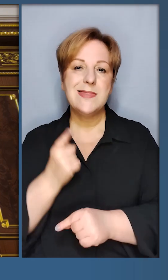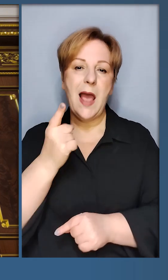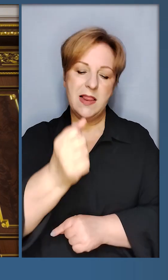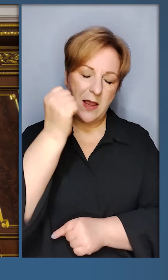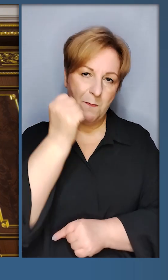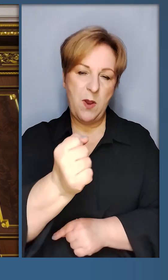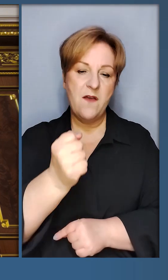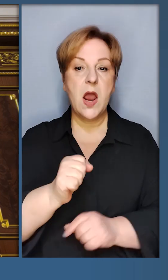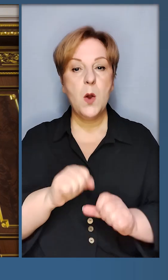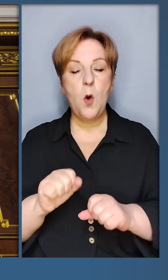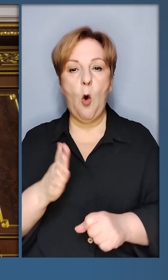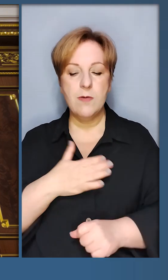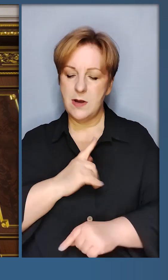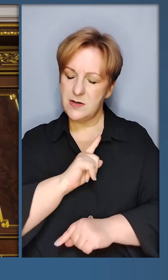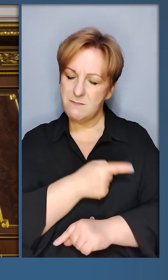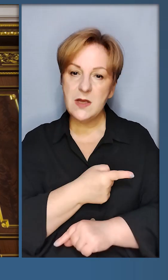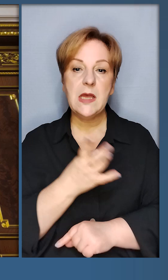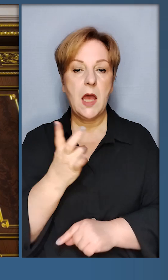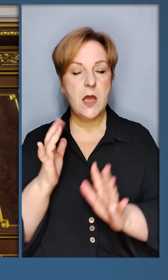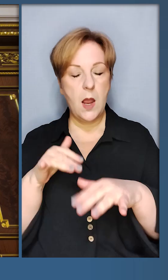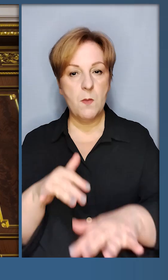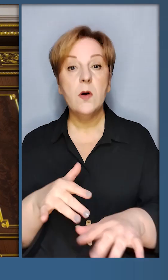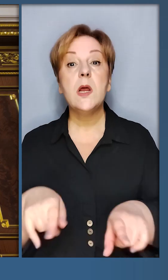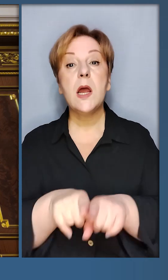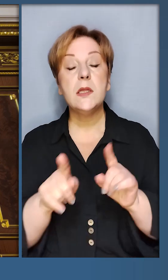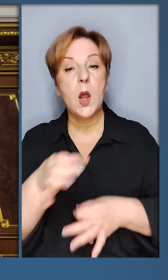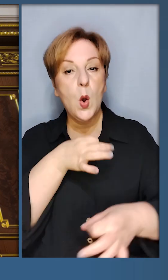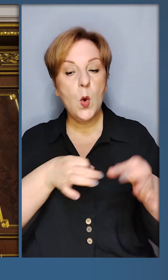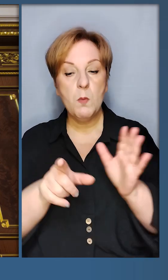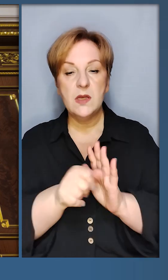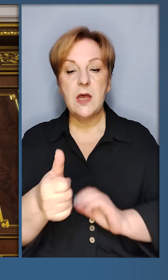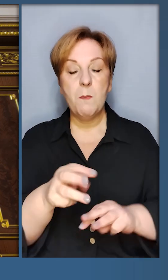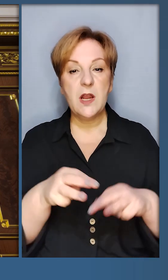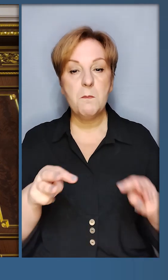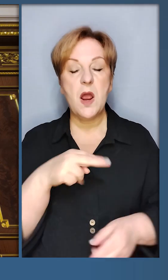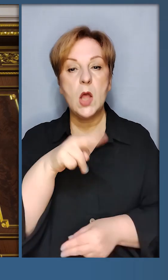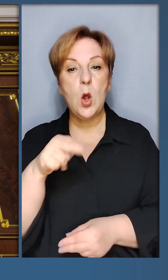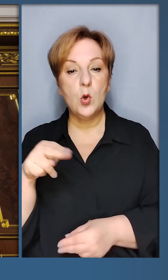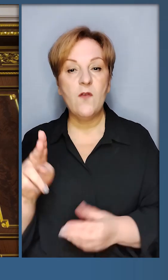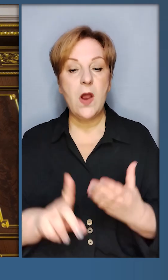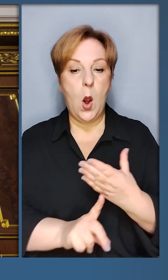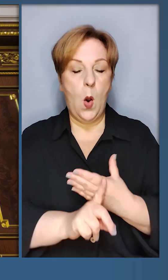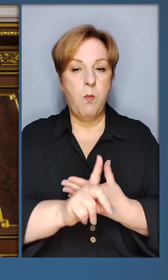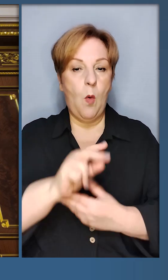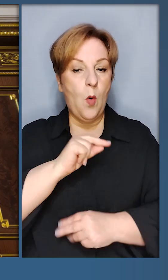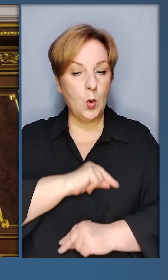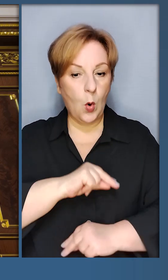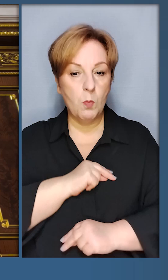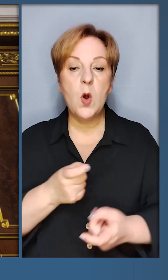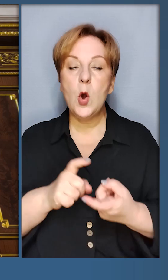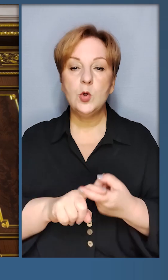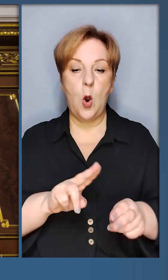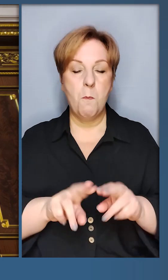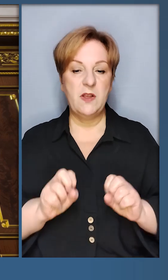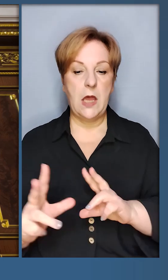далекобійних можливостей, нашої міцності на морі. Також обговорили з прем'єр-міністром Норвегії початок роботи